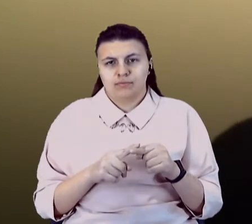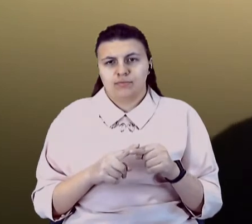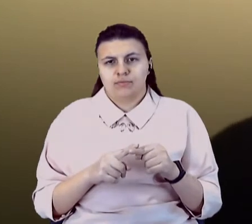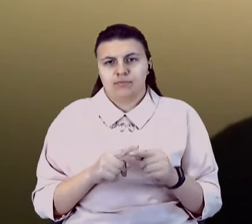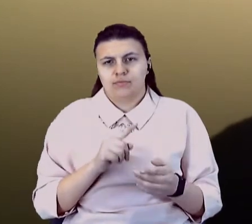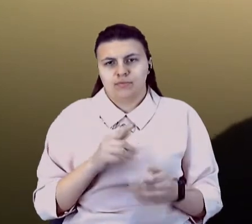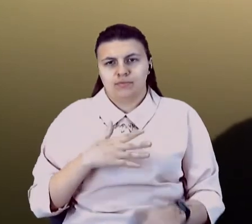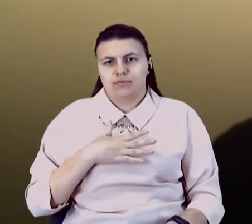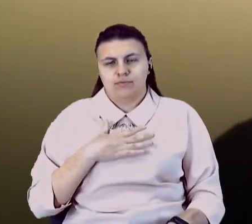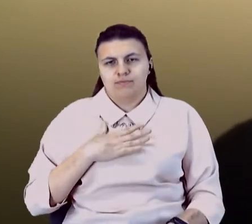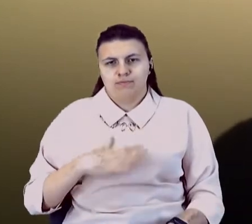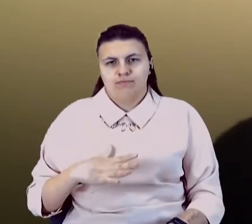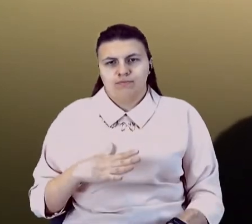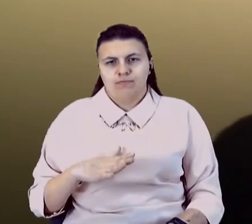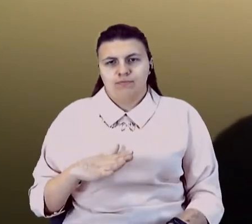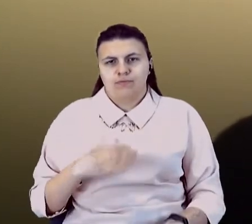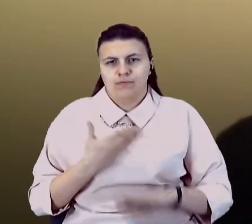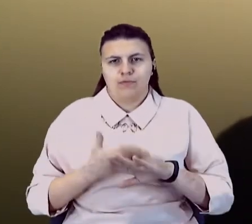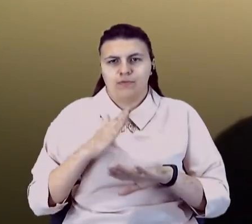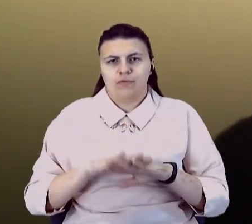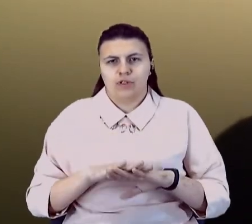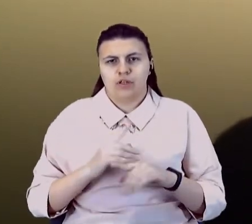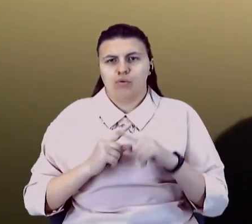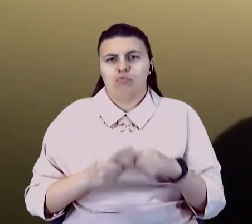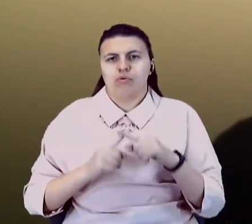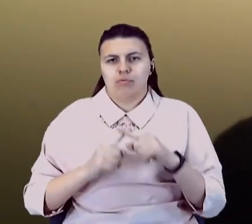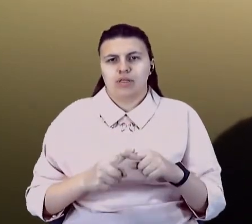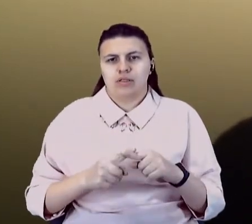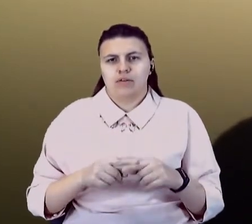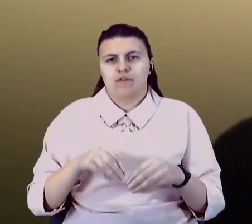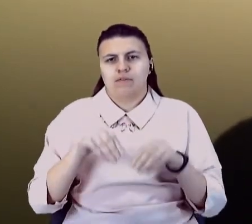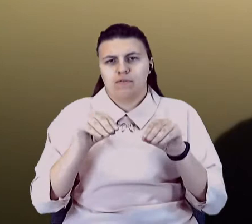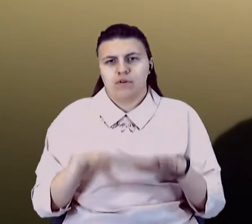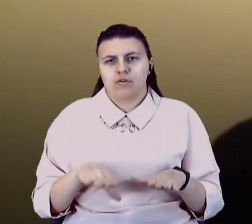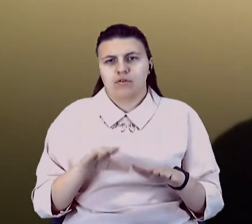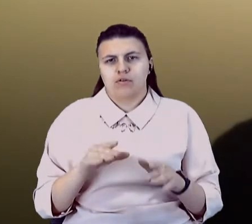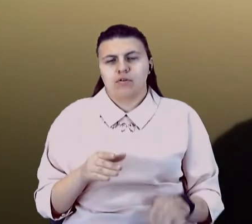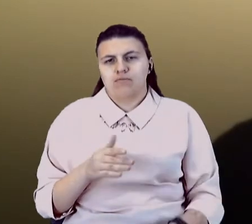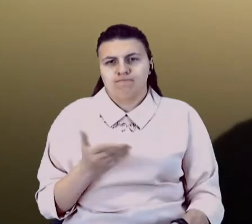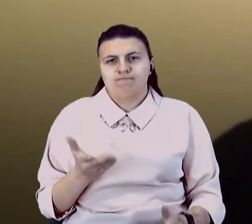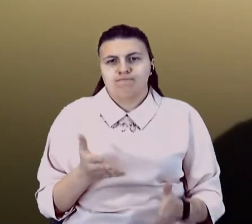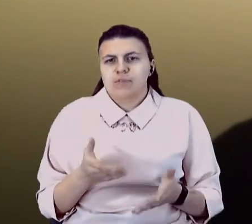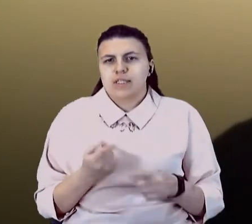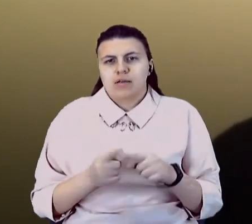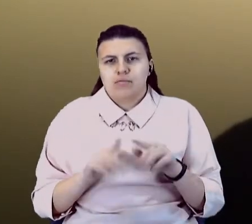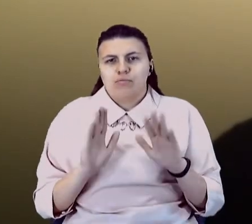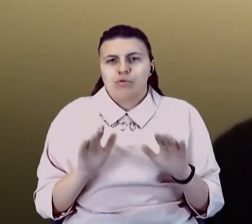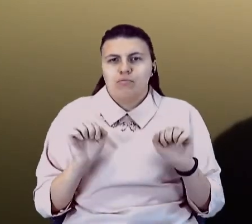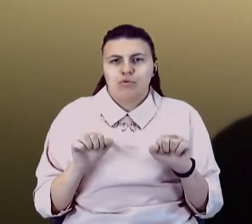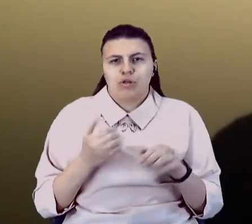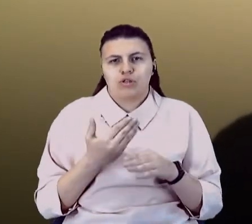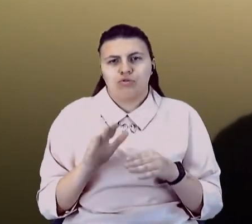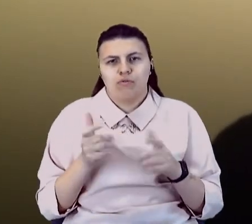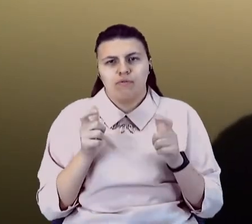компромісне рішення. І з великою ймовірністю це буде якийсь частковий карантин. Тому що